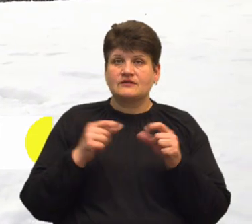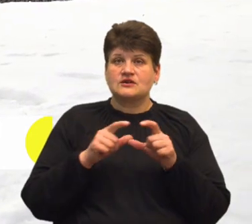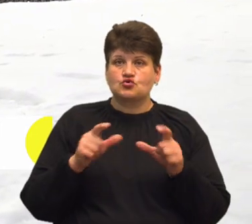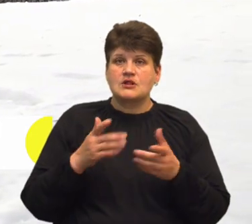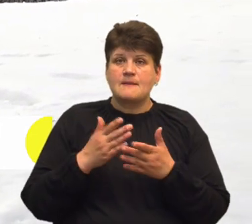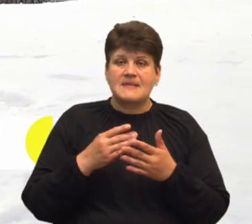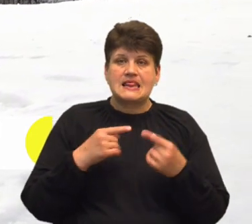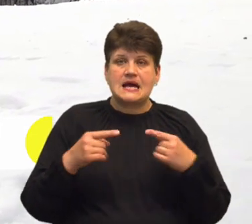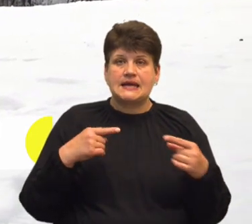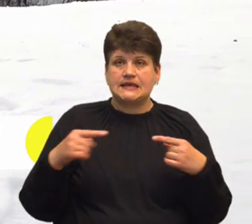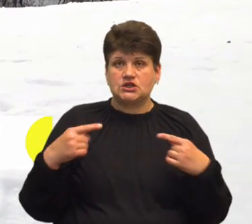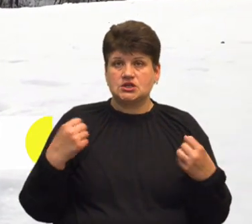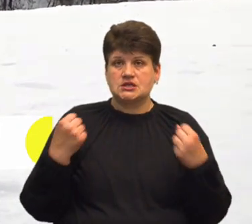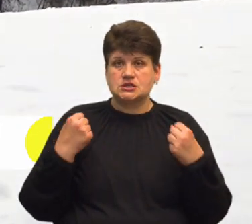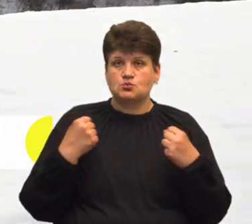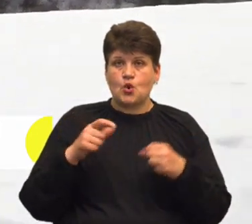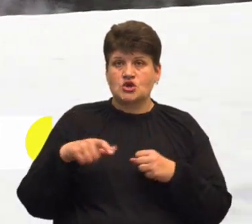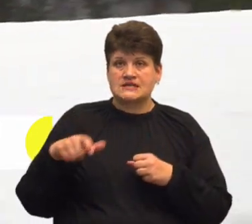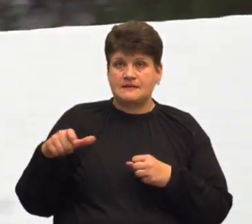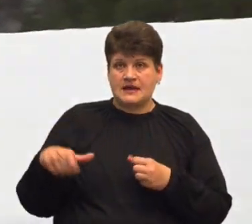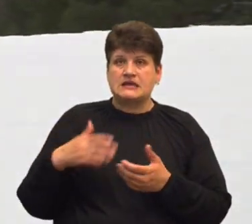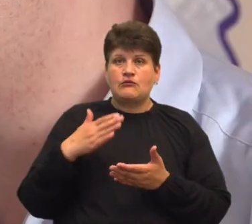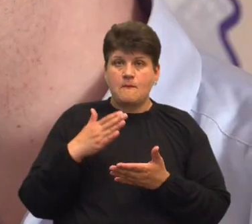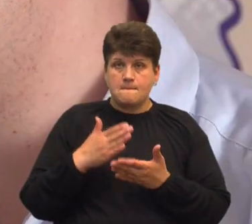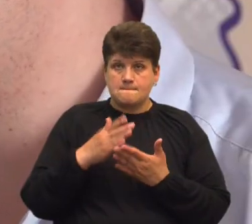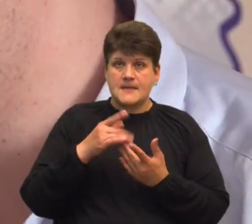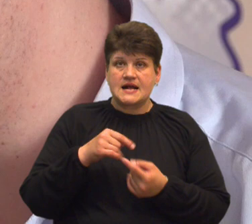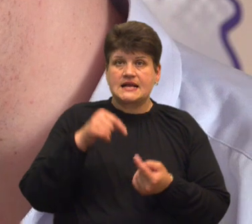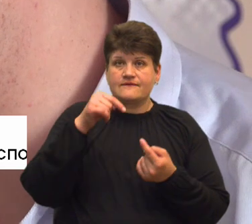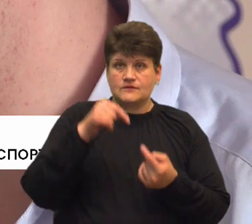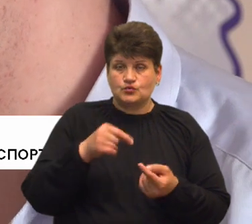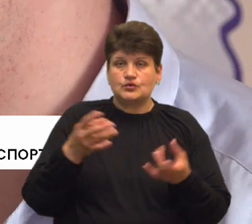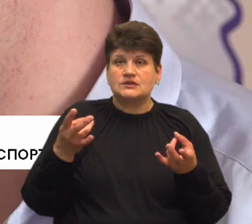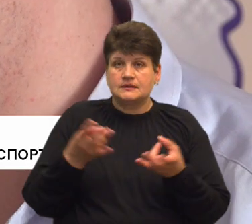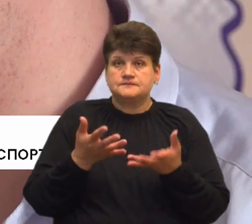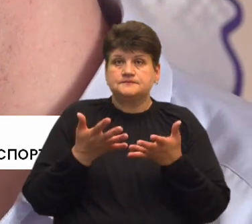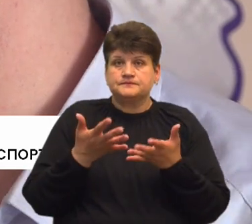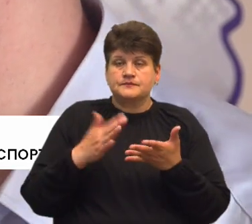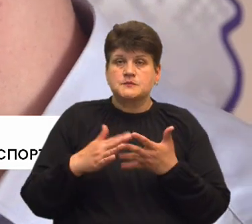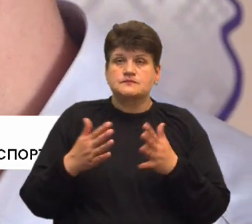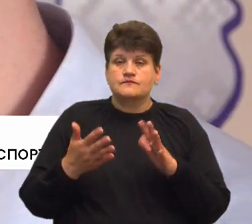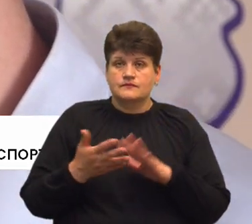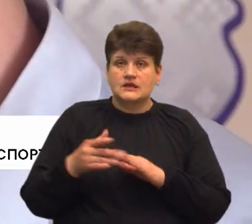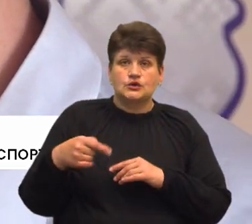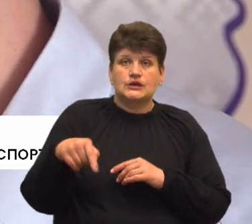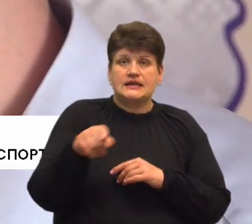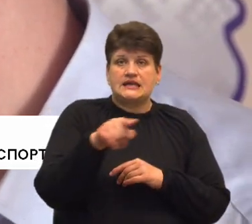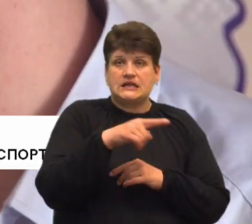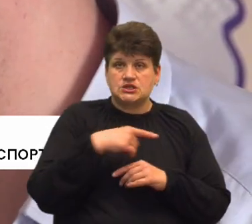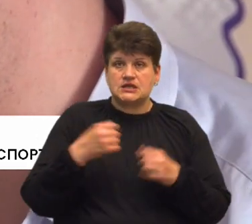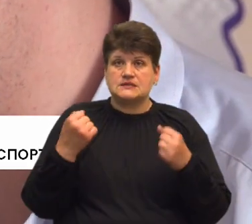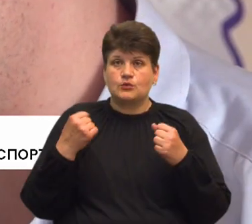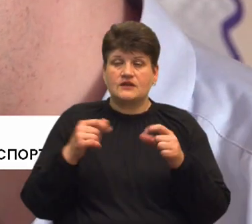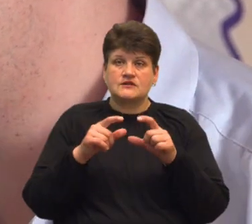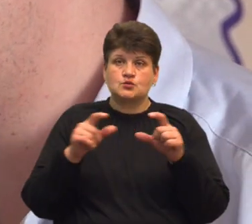а й інших спортсменів має. І відповідно, нам треба з'ясувати ситуацію щодо інших спортивних споруд, які